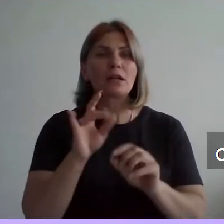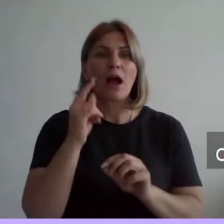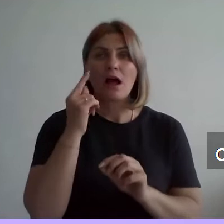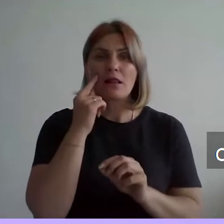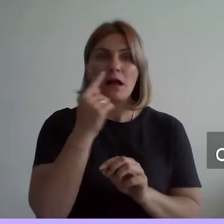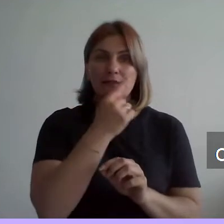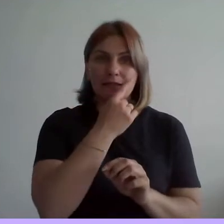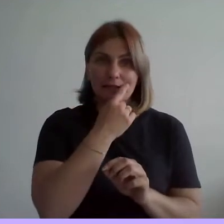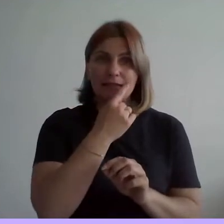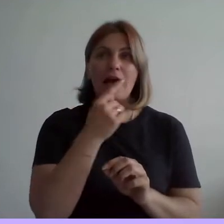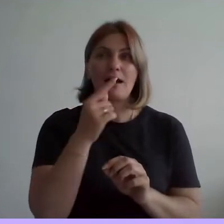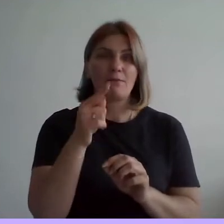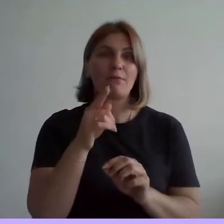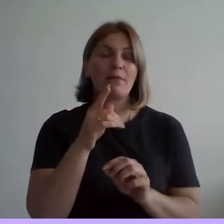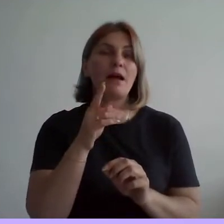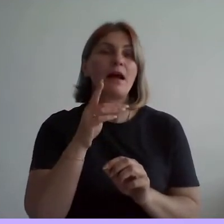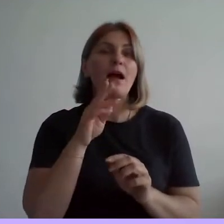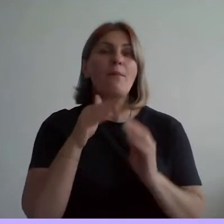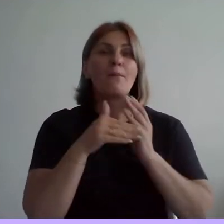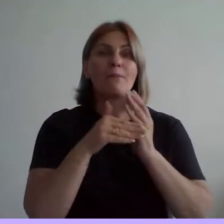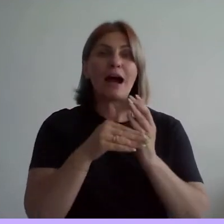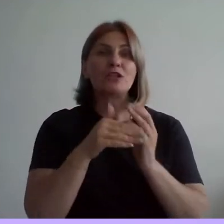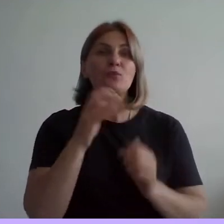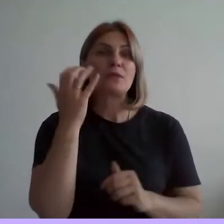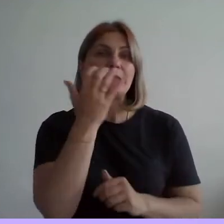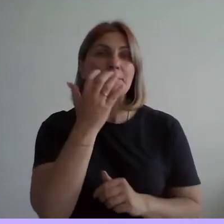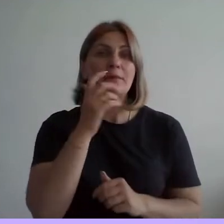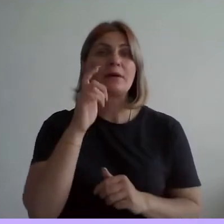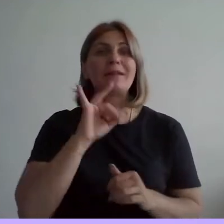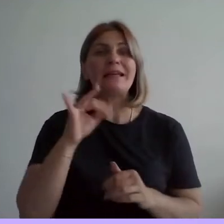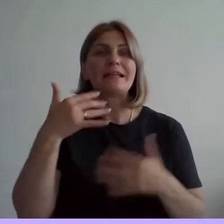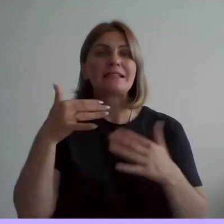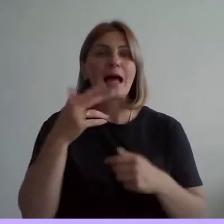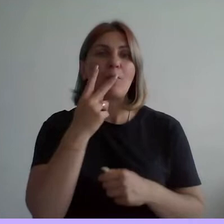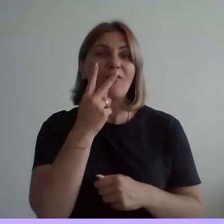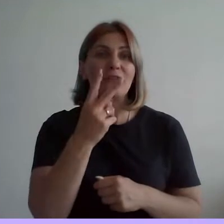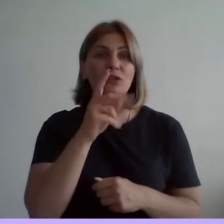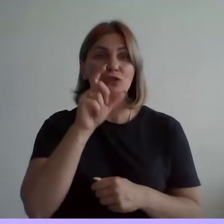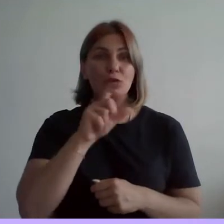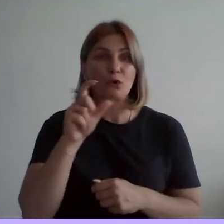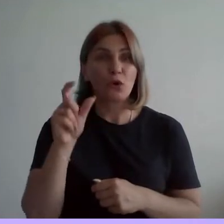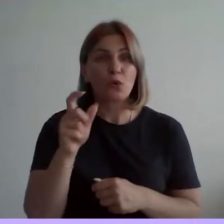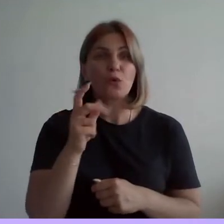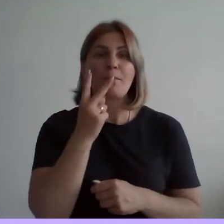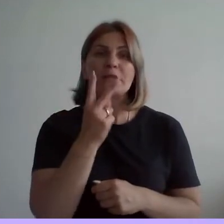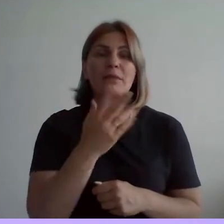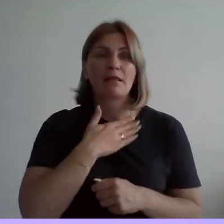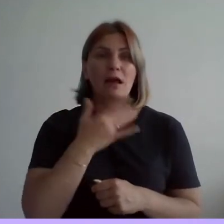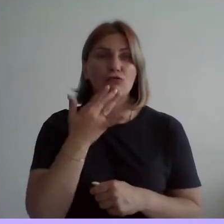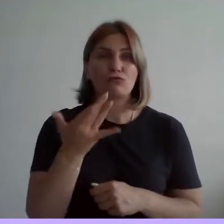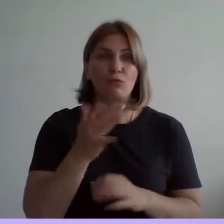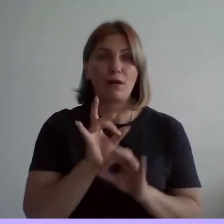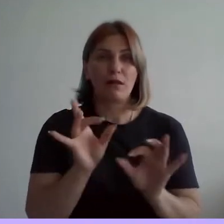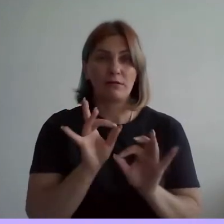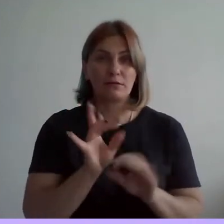будет представлен в эфире. Это поможет незрячим и слабовидящим зрителям посмотреть нашу лекцию. Ну,